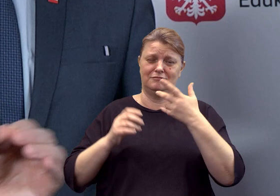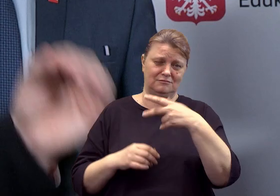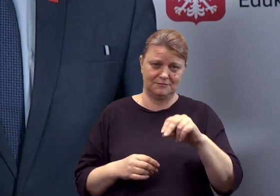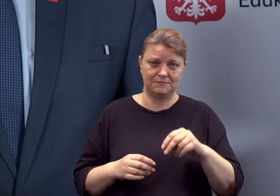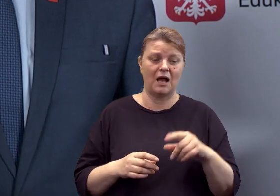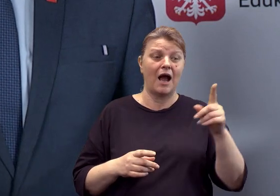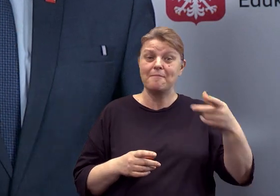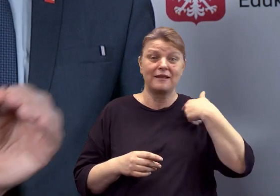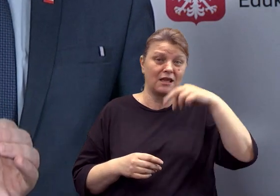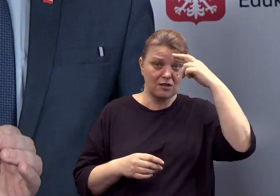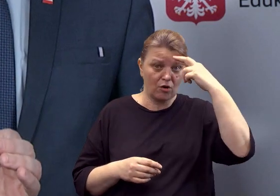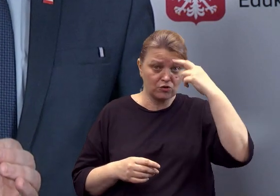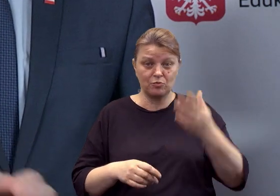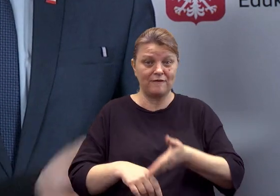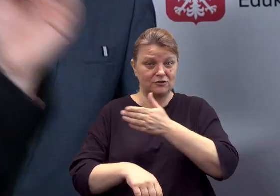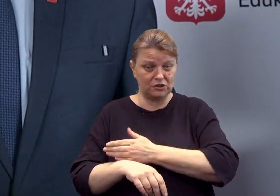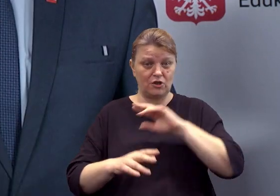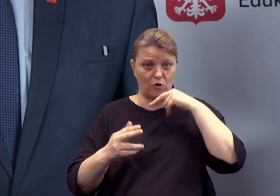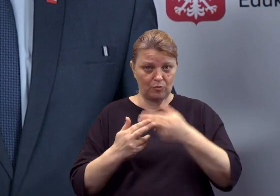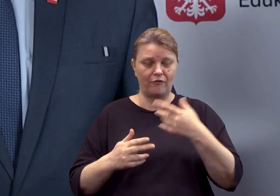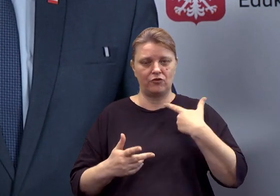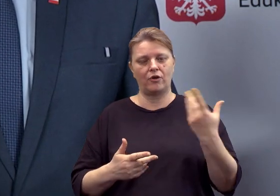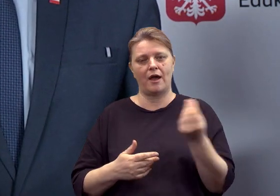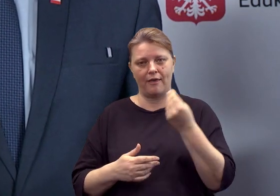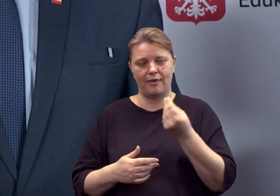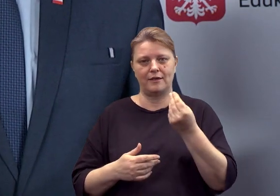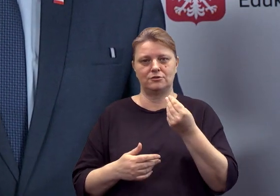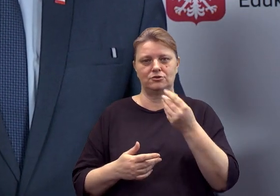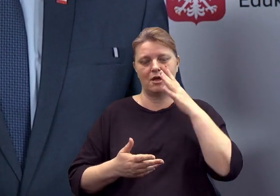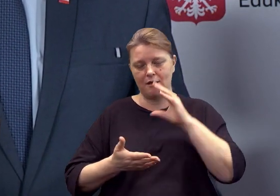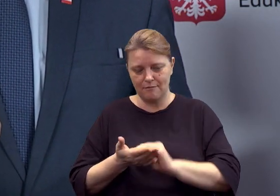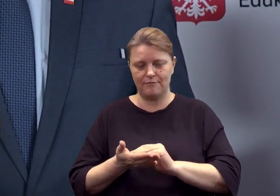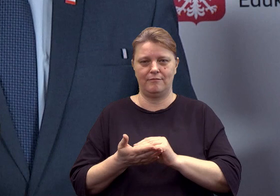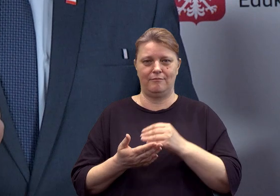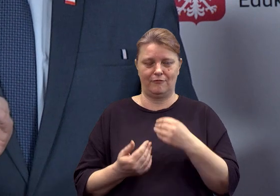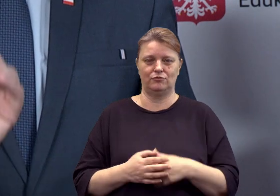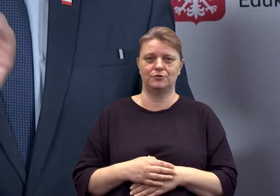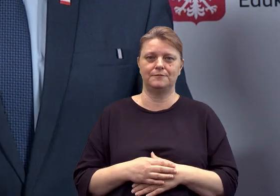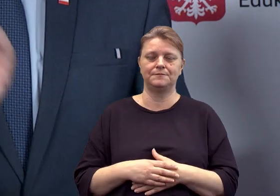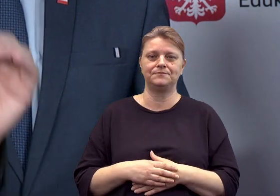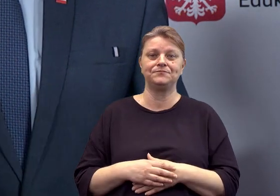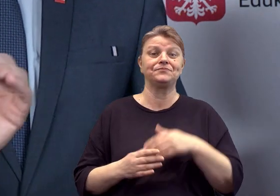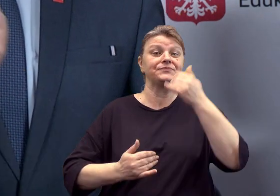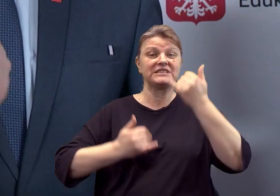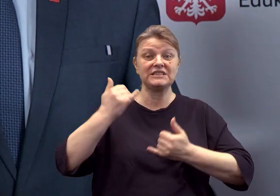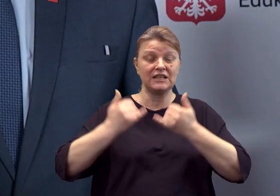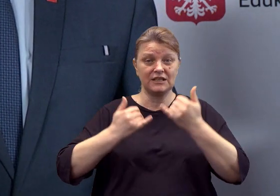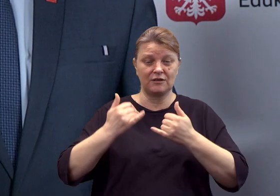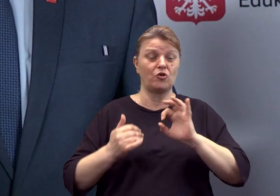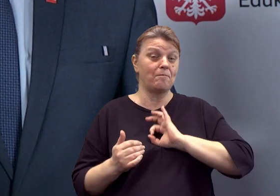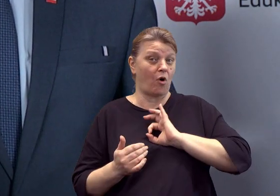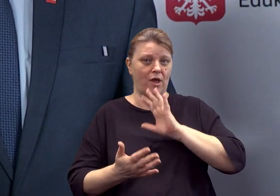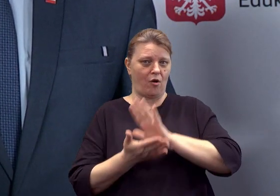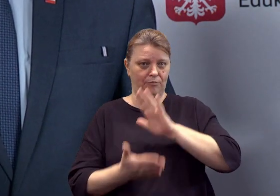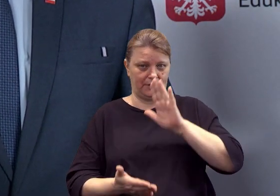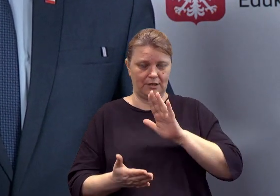TVN24 nie zrozumiała mojej wcześniejszej odpowiedzi, to raz jeszcze z chęcią dla tej redakcji powtórzę. Poproszę. Dobrze? Tak. Otóż jeśli mamy, i to jest moja